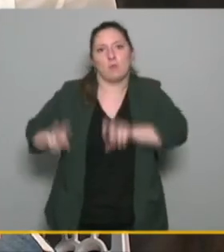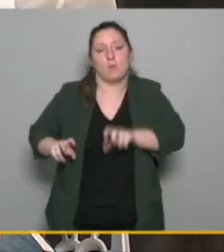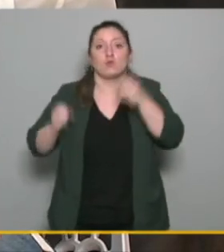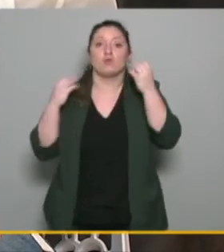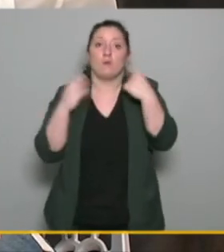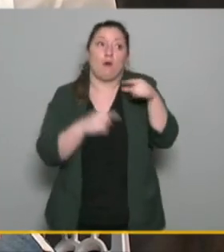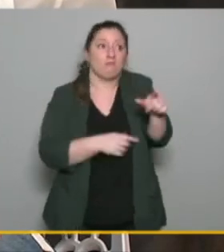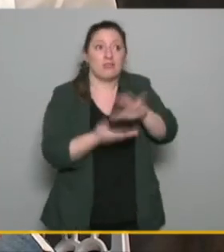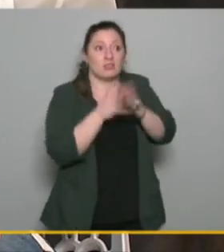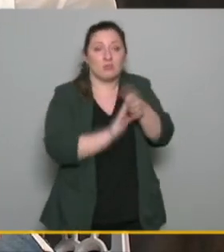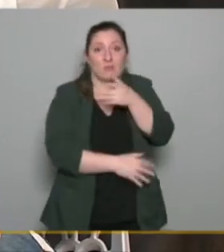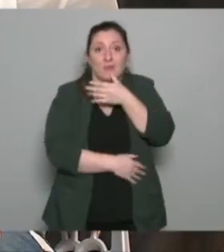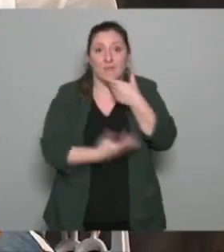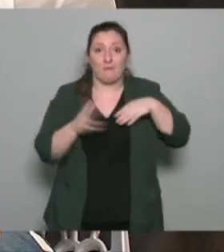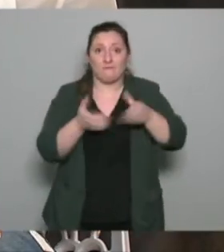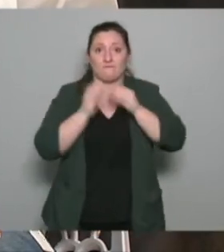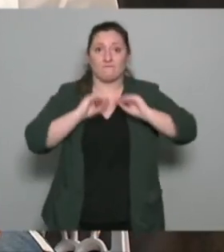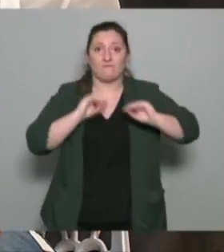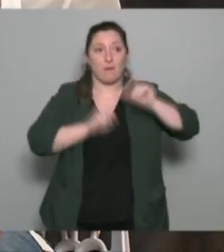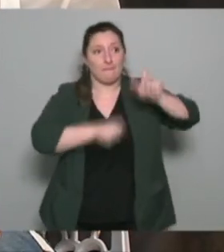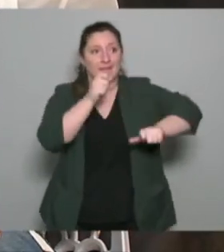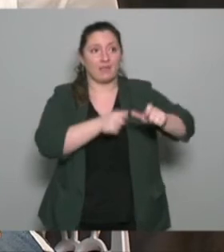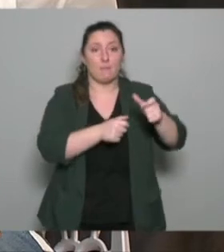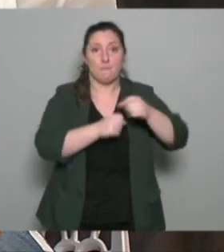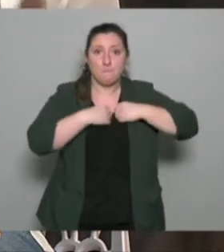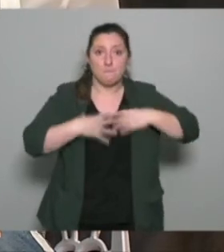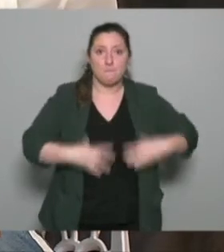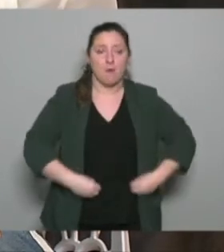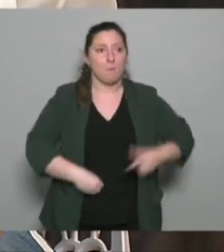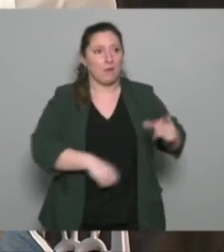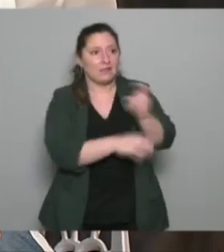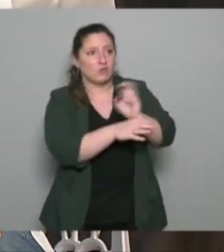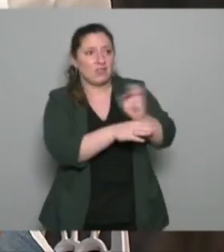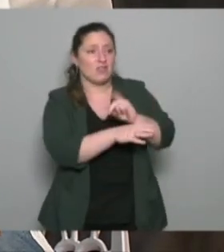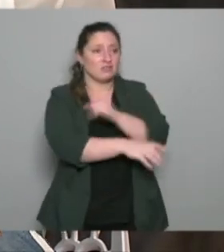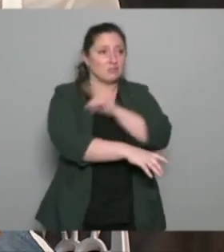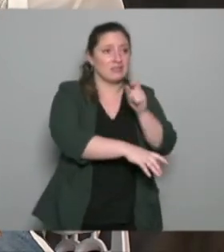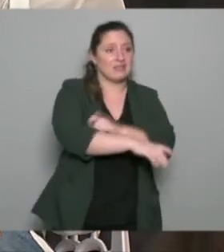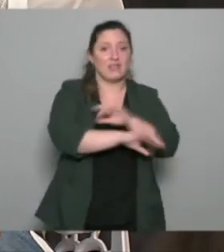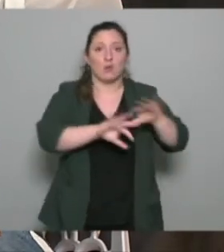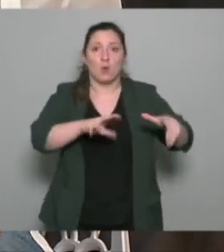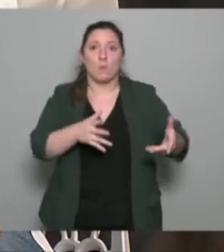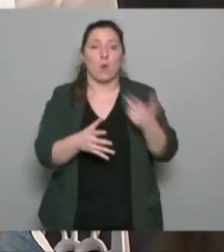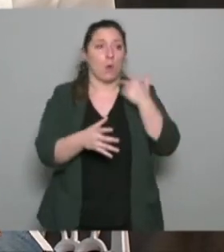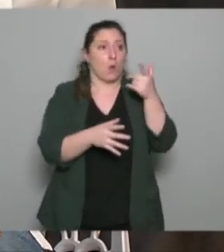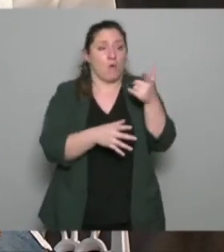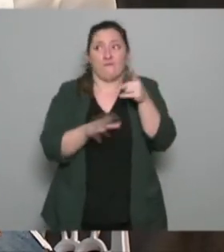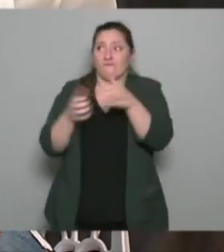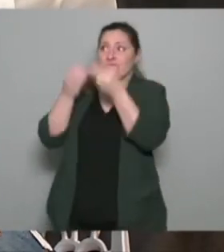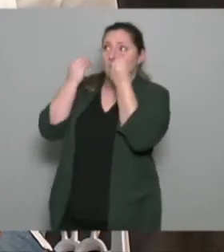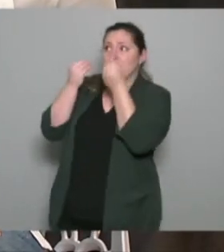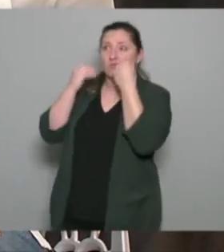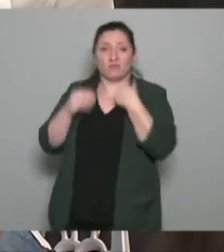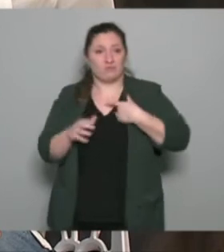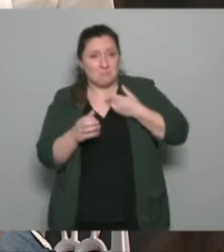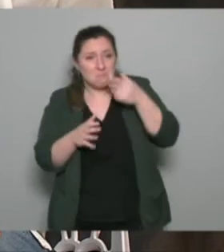moyens pour former et embaucher des éducateurs autant qualifiés y a-t-il des aides des formations moins onéreuses la santé au coeur